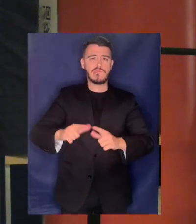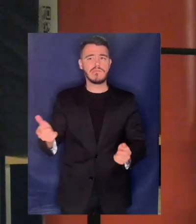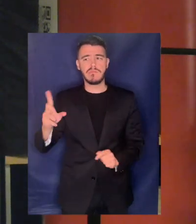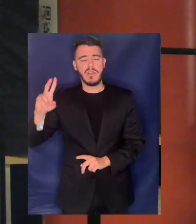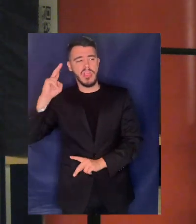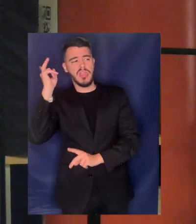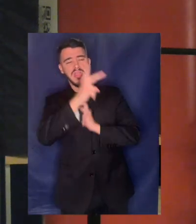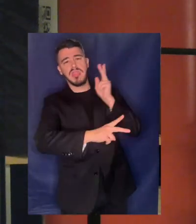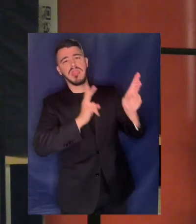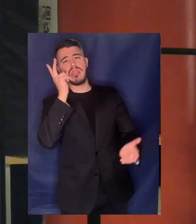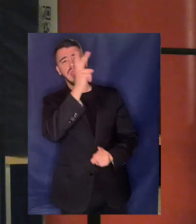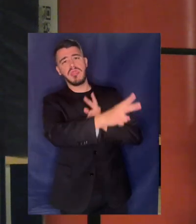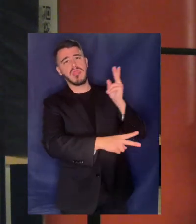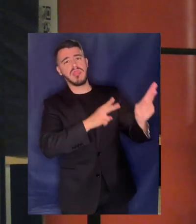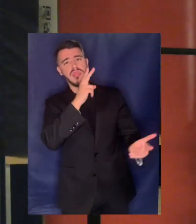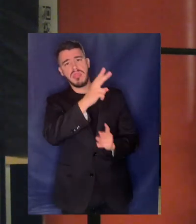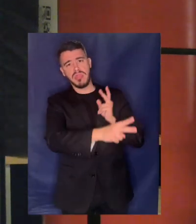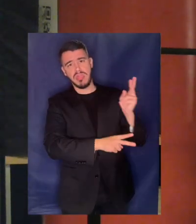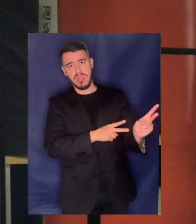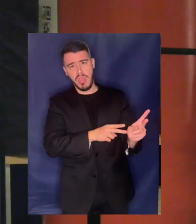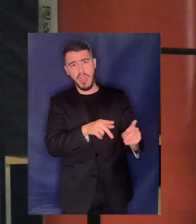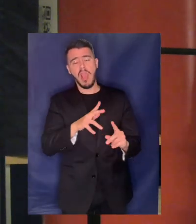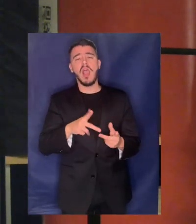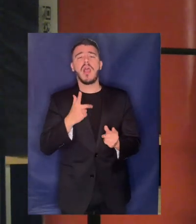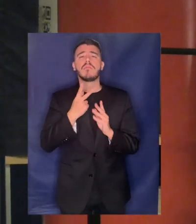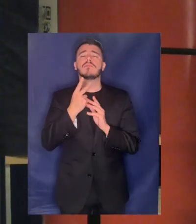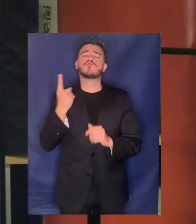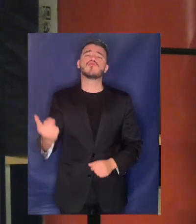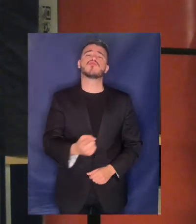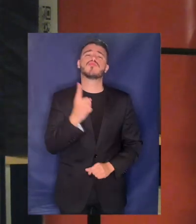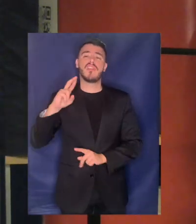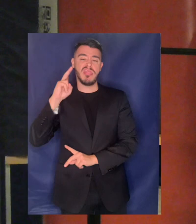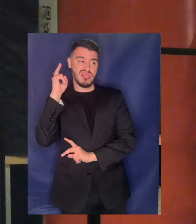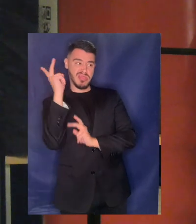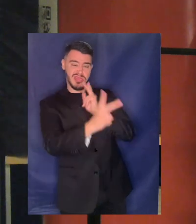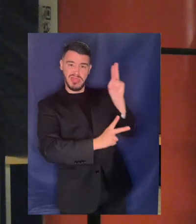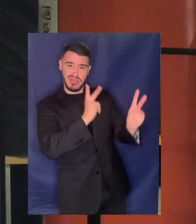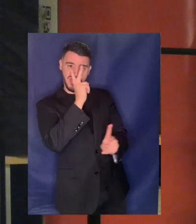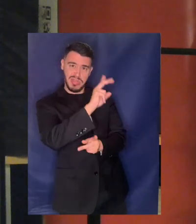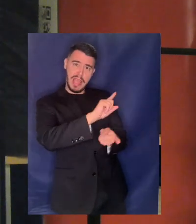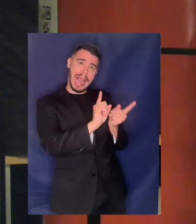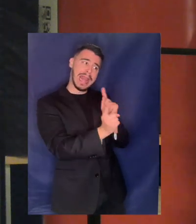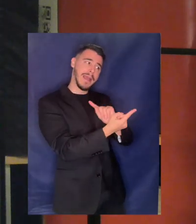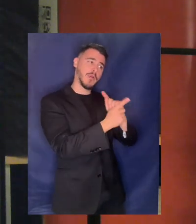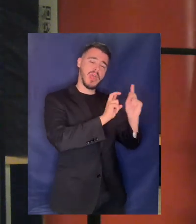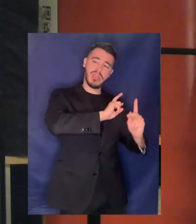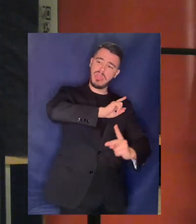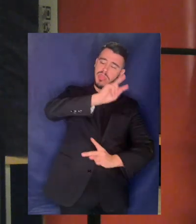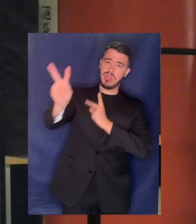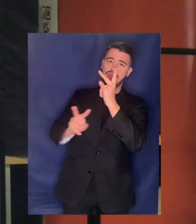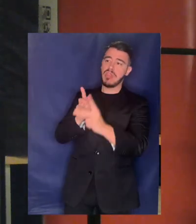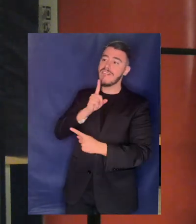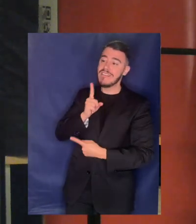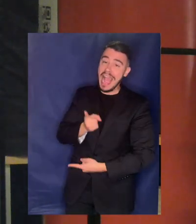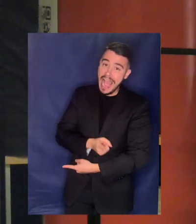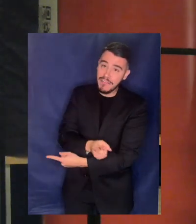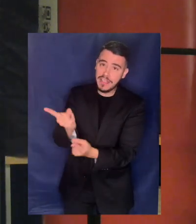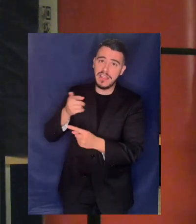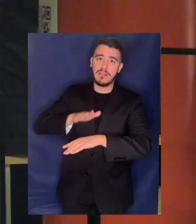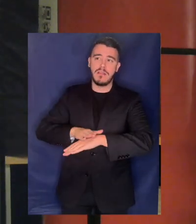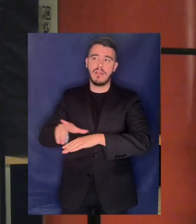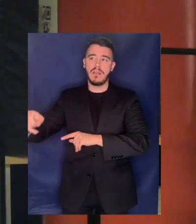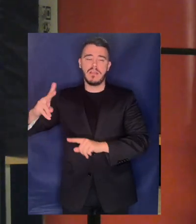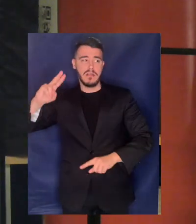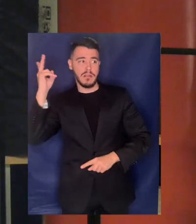πιάνει πάντα γυρίζει μπούμερα πολλές φορές λερώνει εκείνους που την εκτοξεύουν εκείνους που